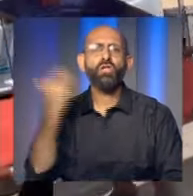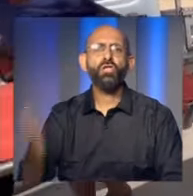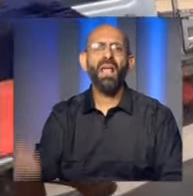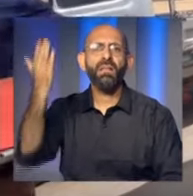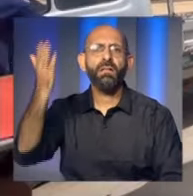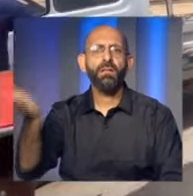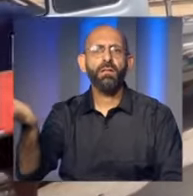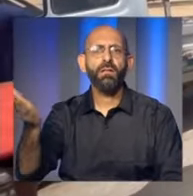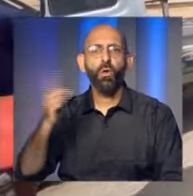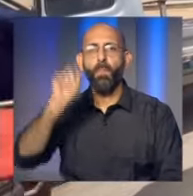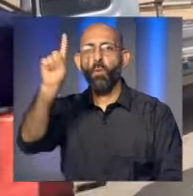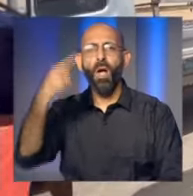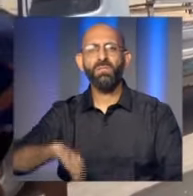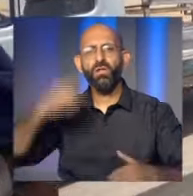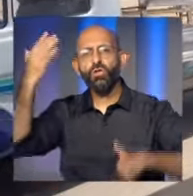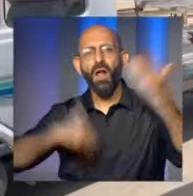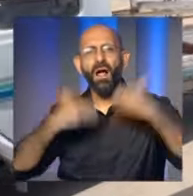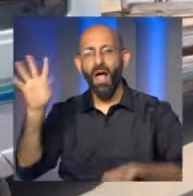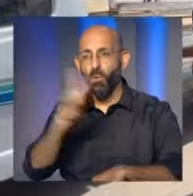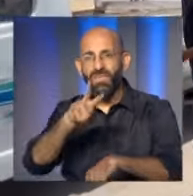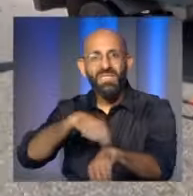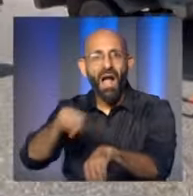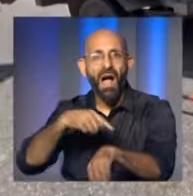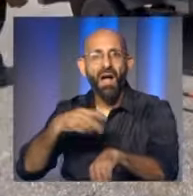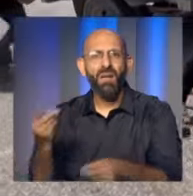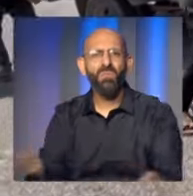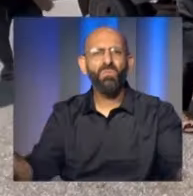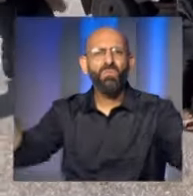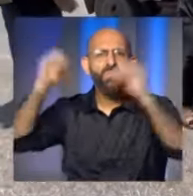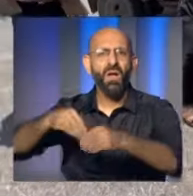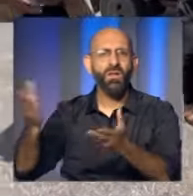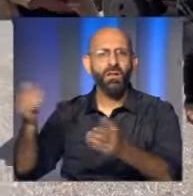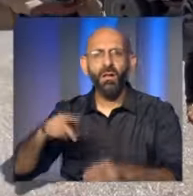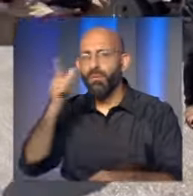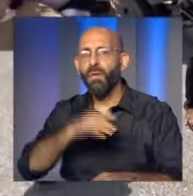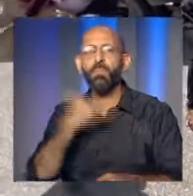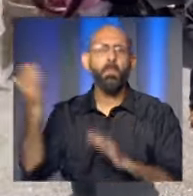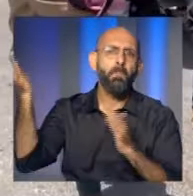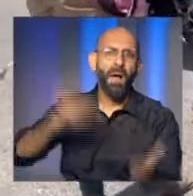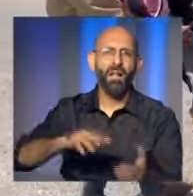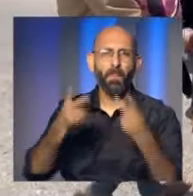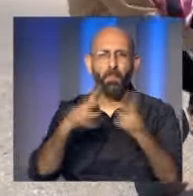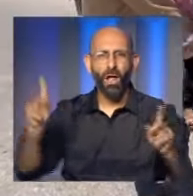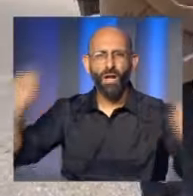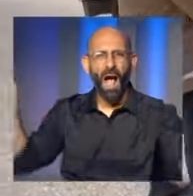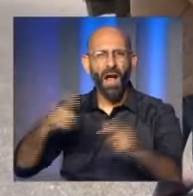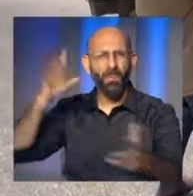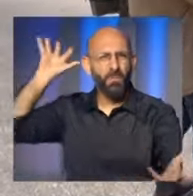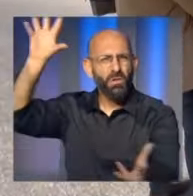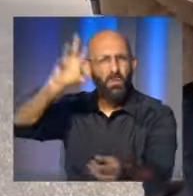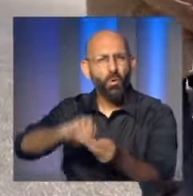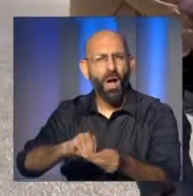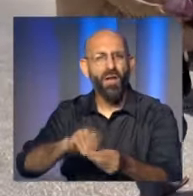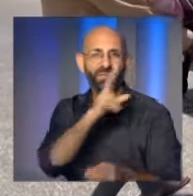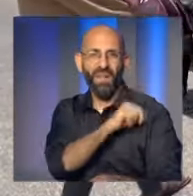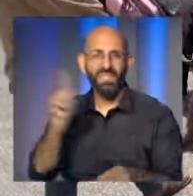المستشفيات أربعون شهيداً ومائة وخمسون مصاباً خلال الساعات الأربع وعشرين الماضية ليبلغ